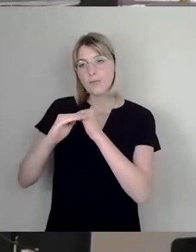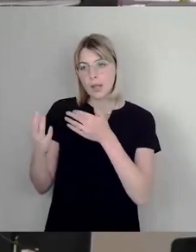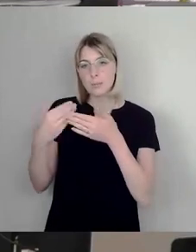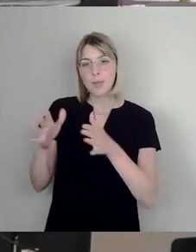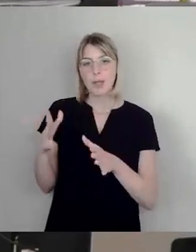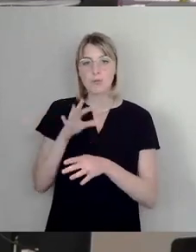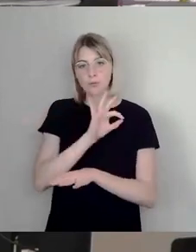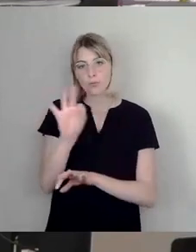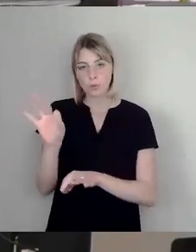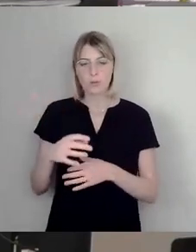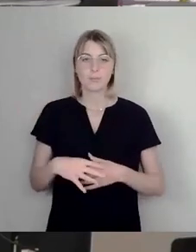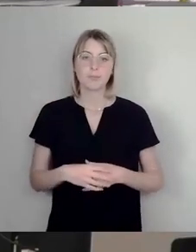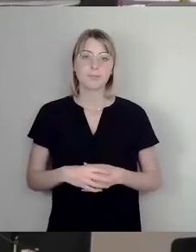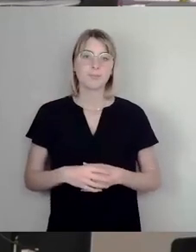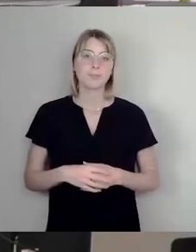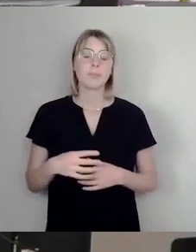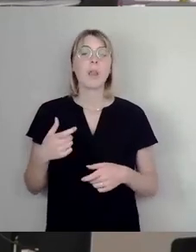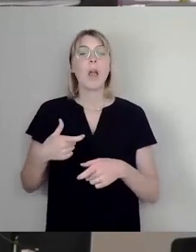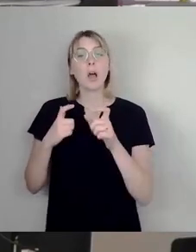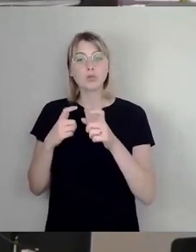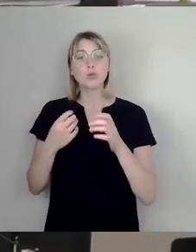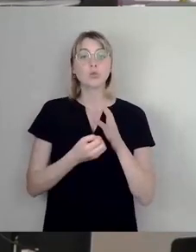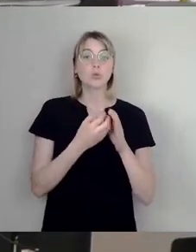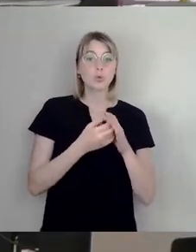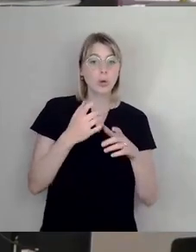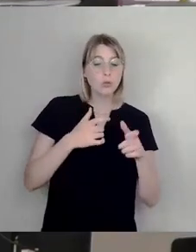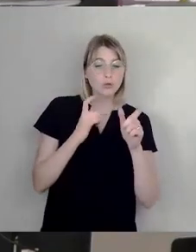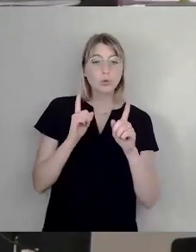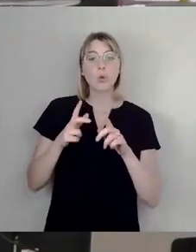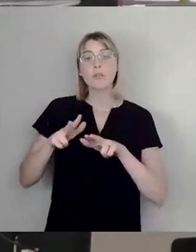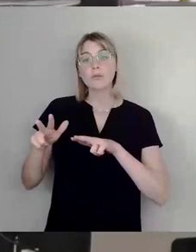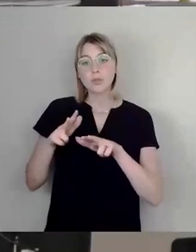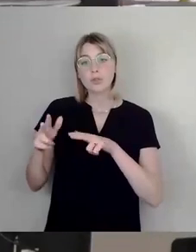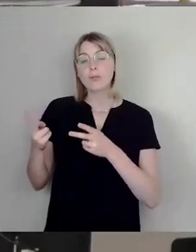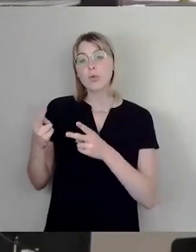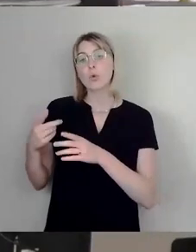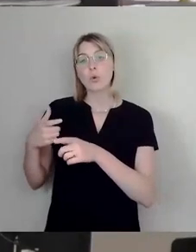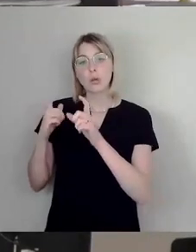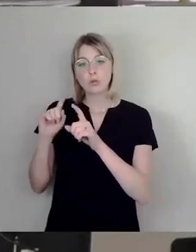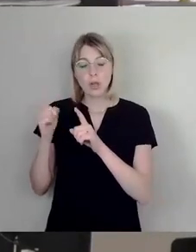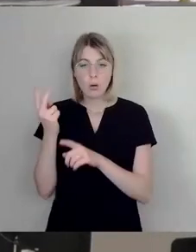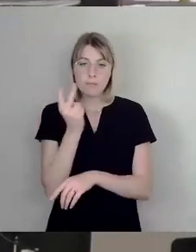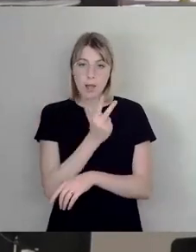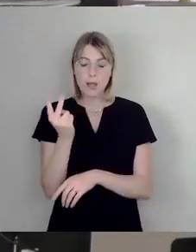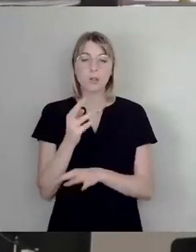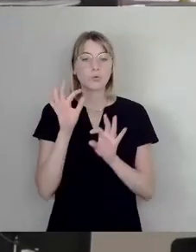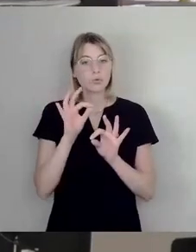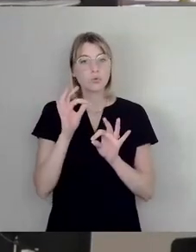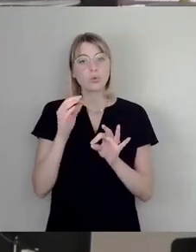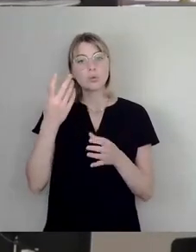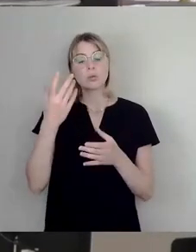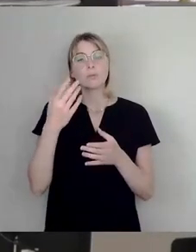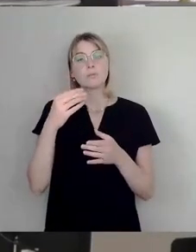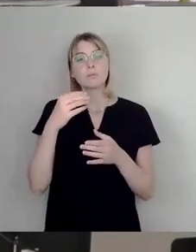Im Ausschuss dann, sowohl im Kulturausschuss, als auch noch mal im Wirtschaftsförderungsausschuss ist noch mal ein sehr guter interfraktioneller